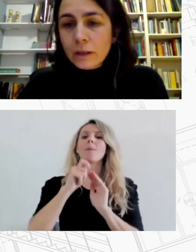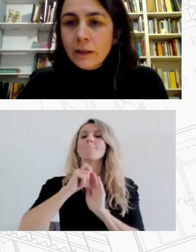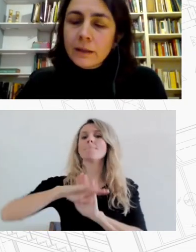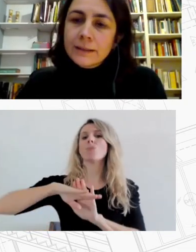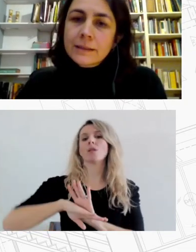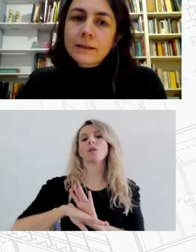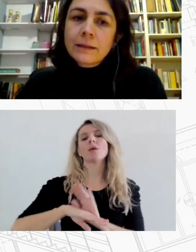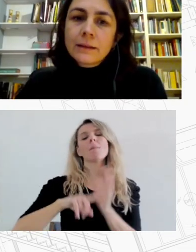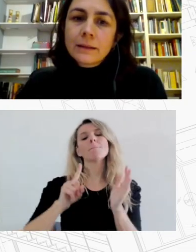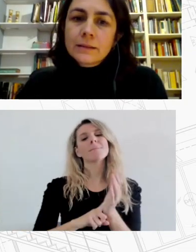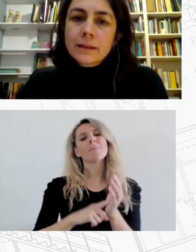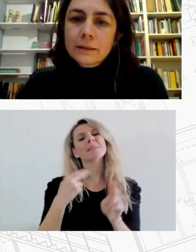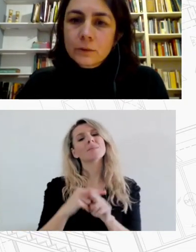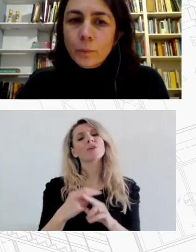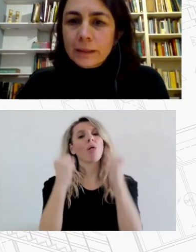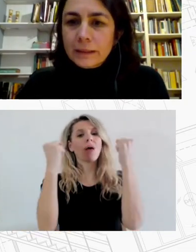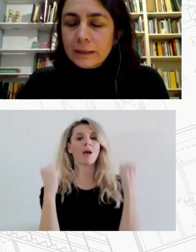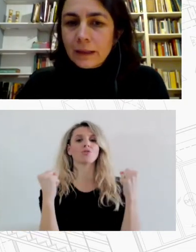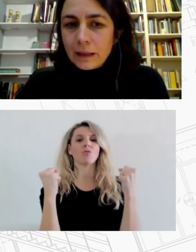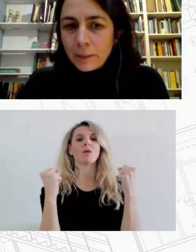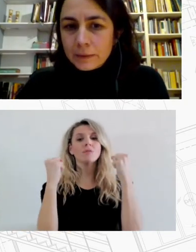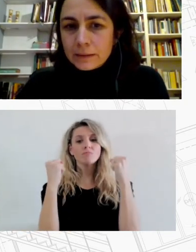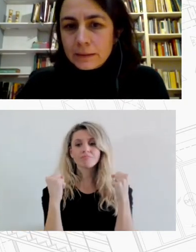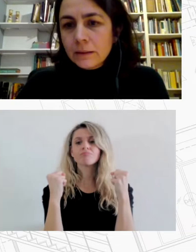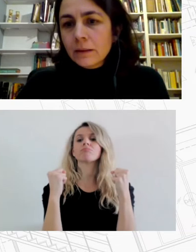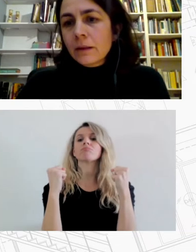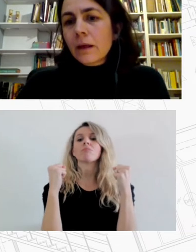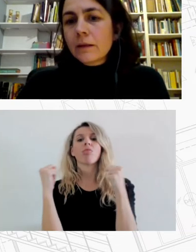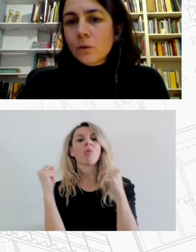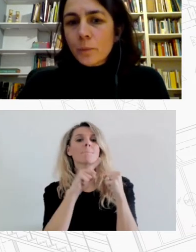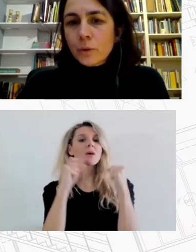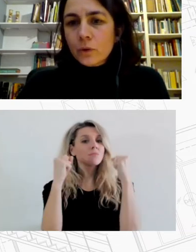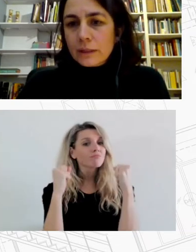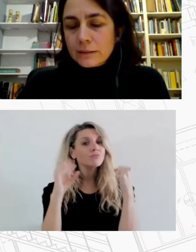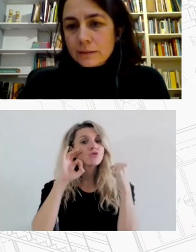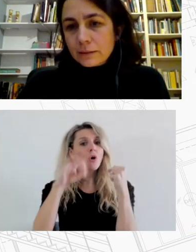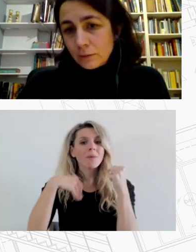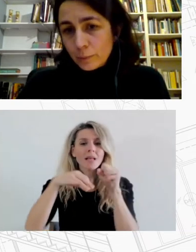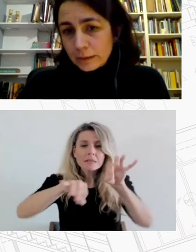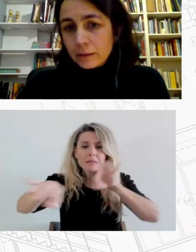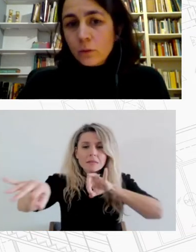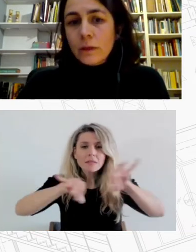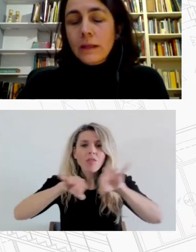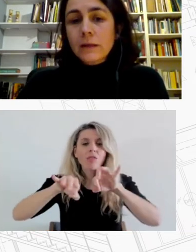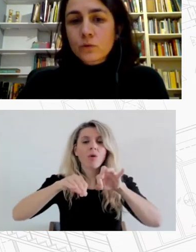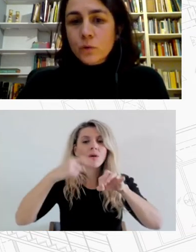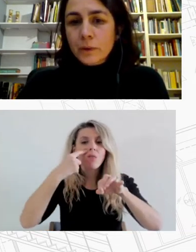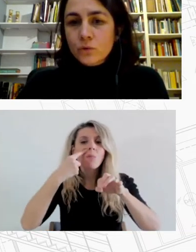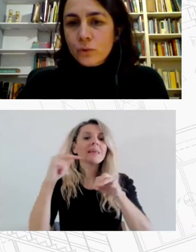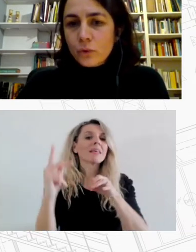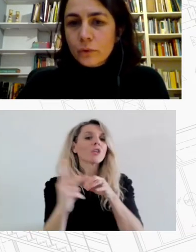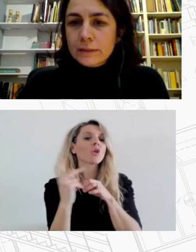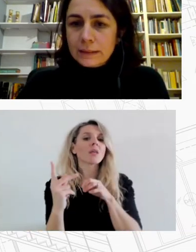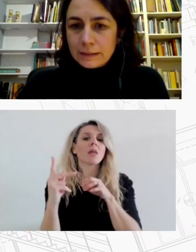άξονα της στρατηγικής για την τοπική ανάπτυξη ενεργοποιώντας την τοπική κοινωνία, τους